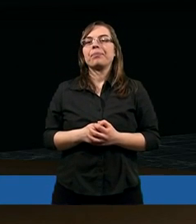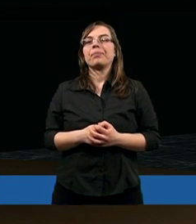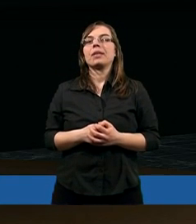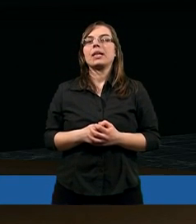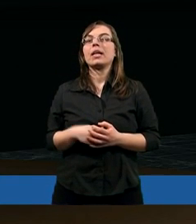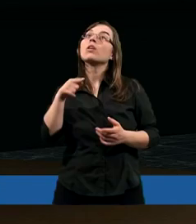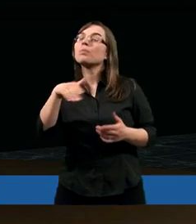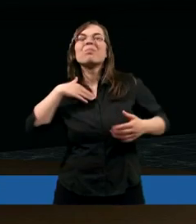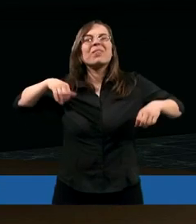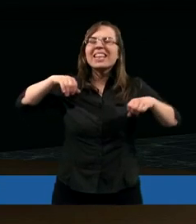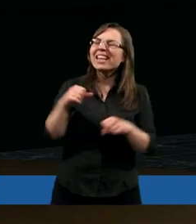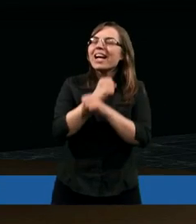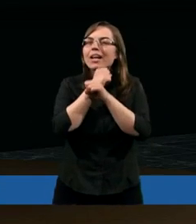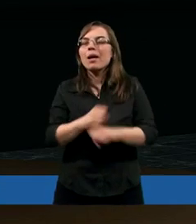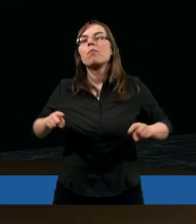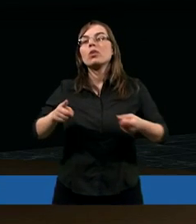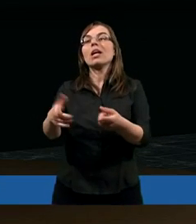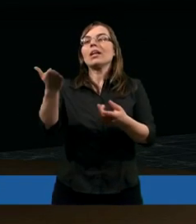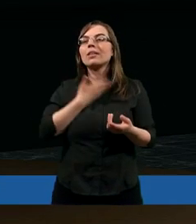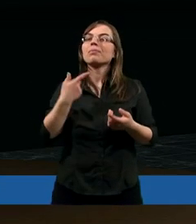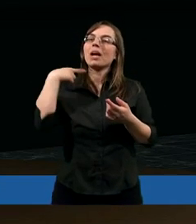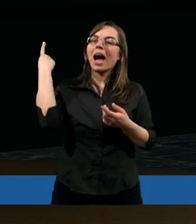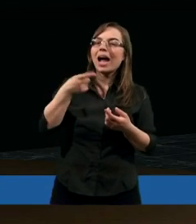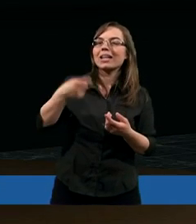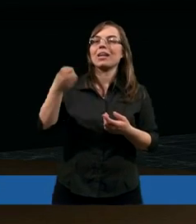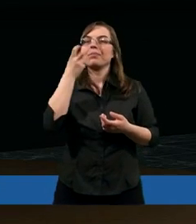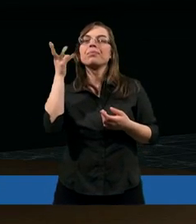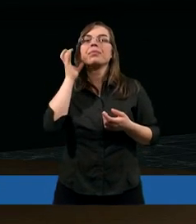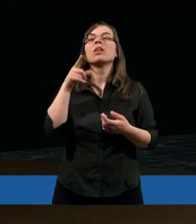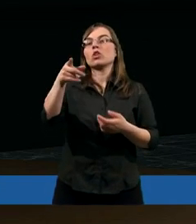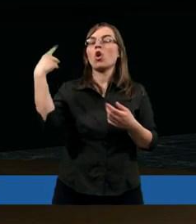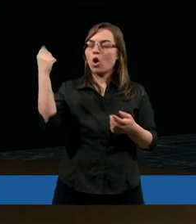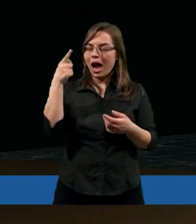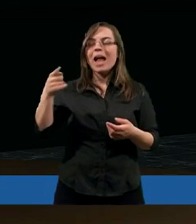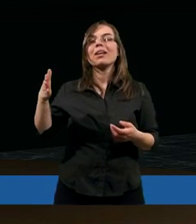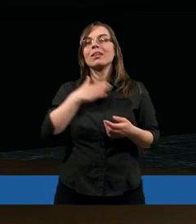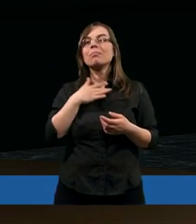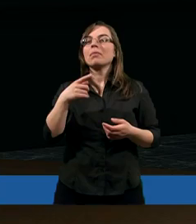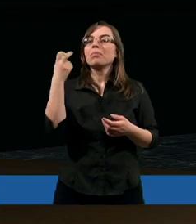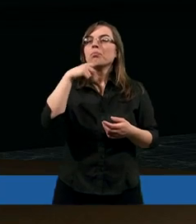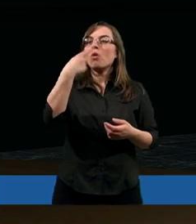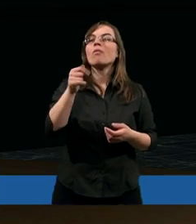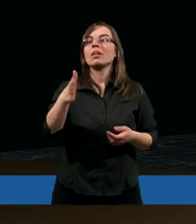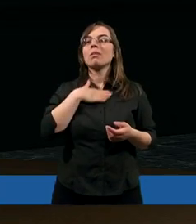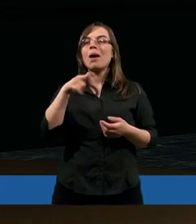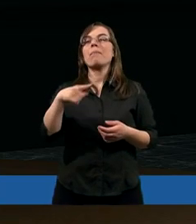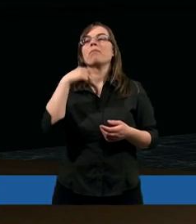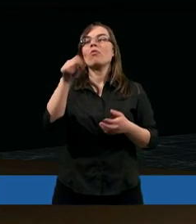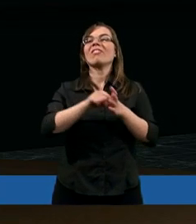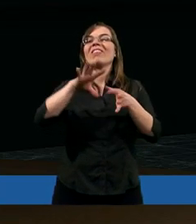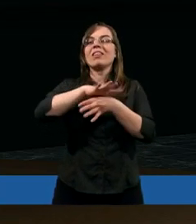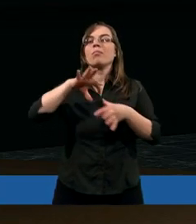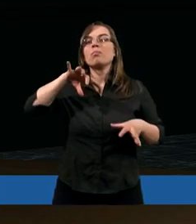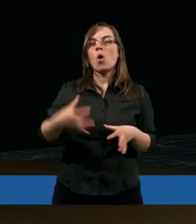to było takie niesamowite działanie Boże, dał mi kazanie. Ja wiedziałam, że to kazanie mam powiedzieć i mam to powiedzieć kazanie w